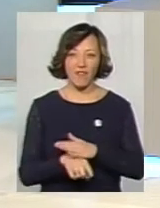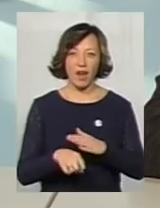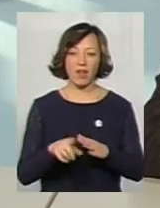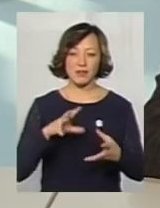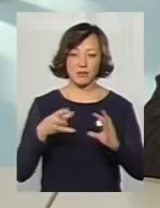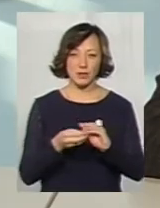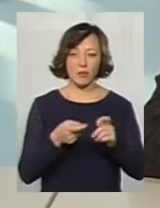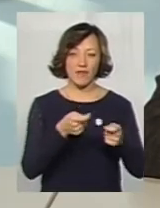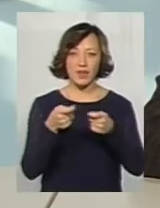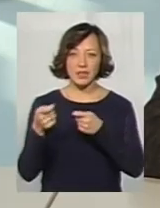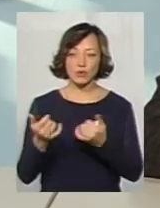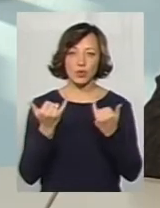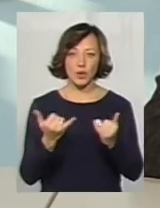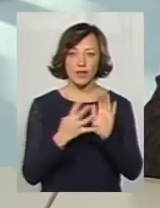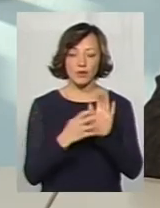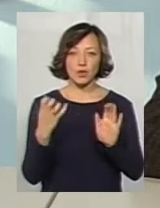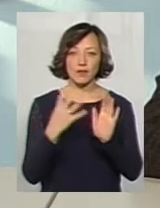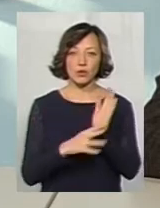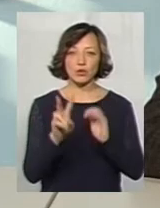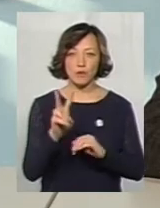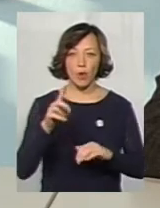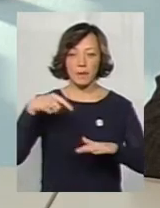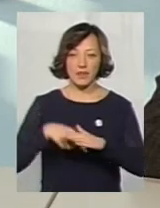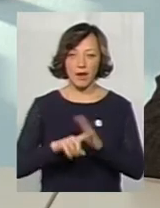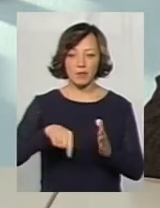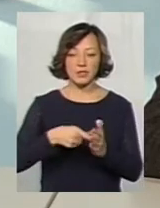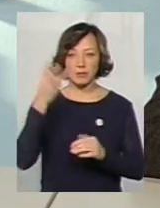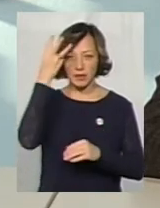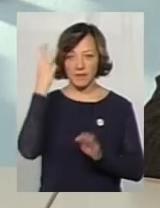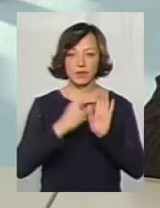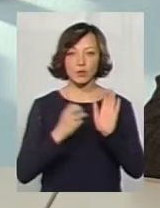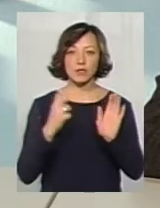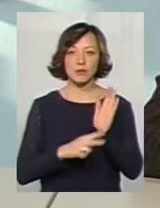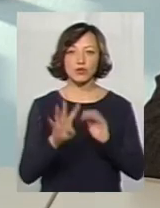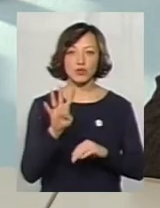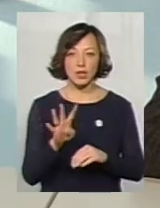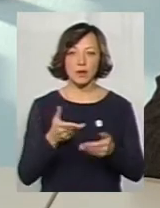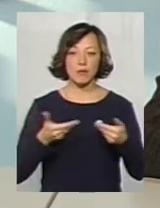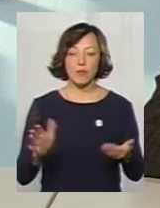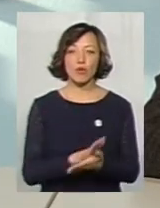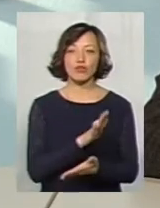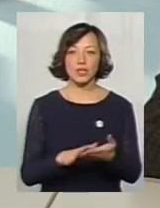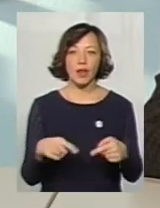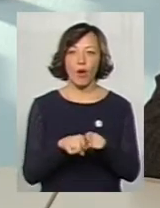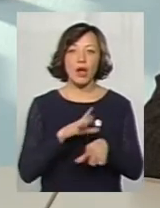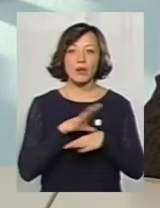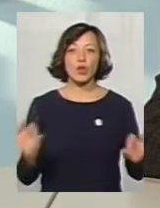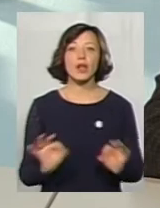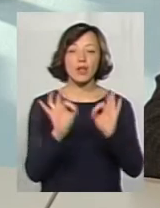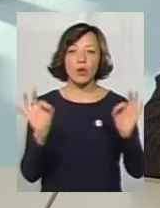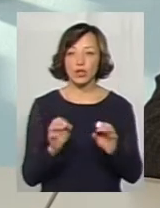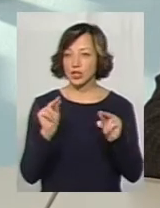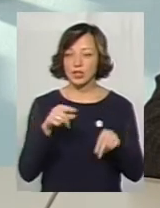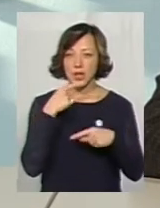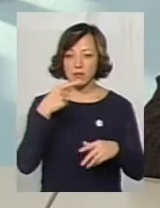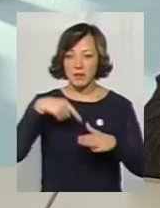виїздів, на сьогодні з 992 підвалів, місці Хмельницькому, 774 ми почестили. Такого не було взагалі ніколи. Я, чесно